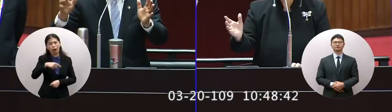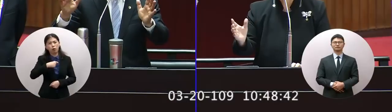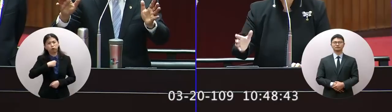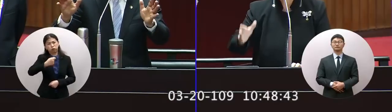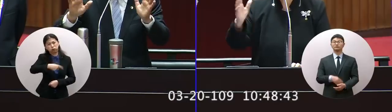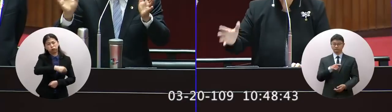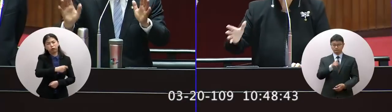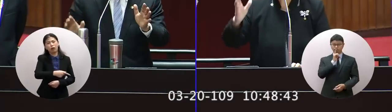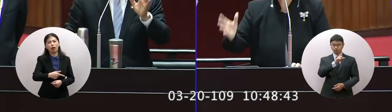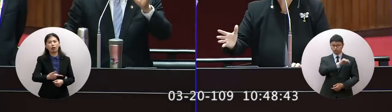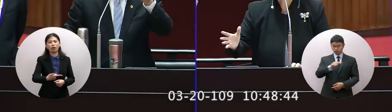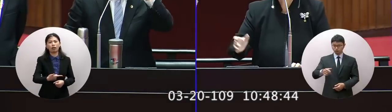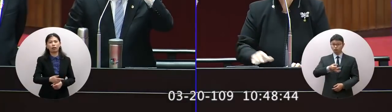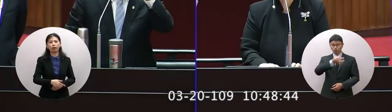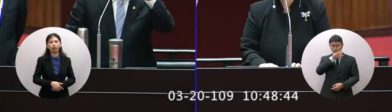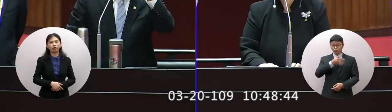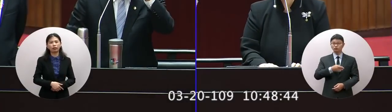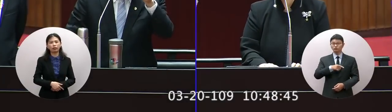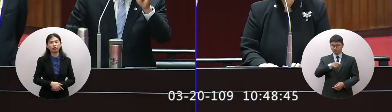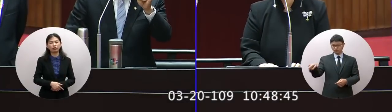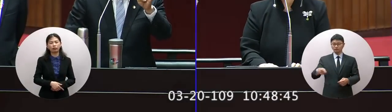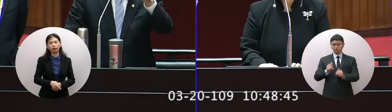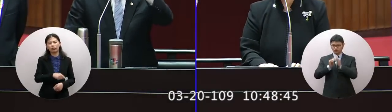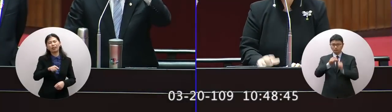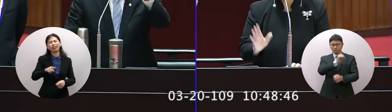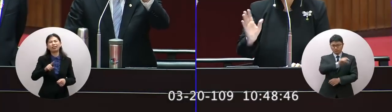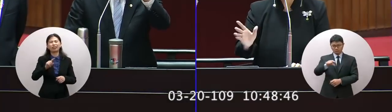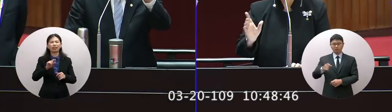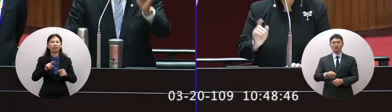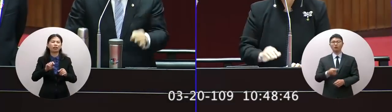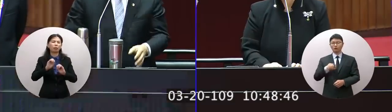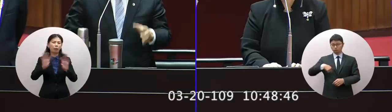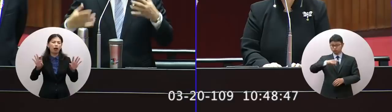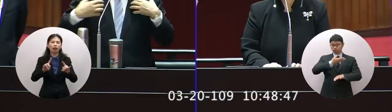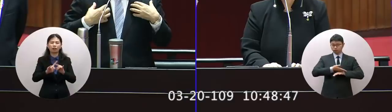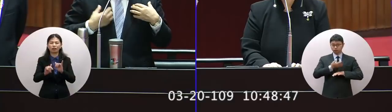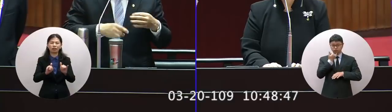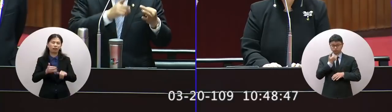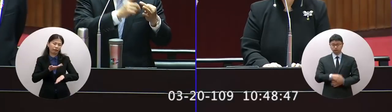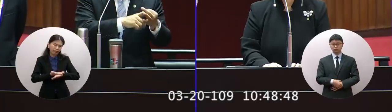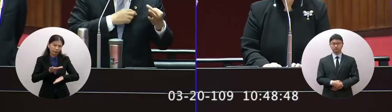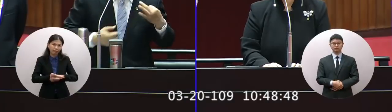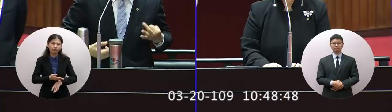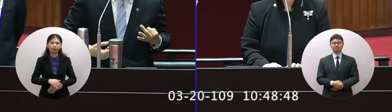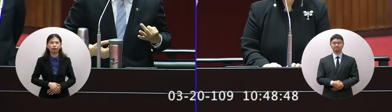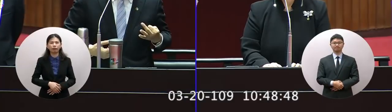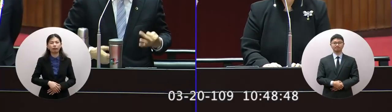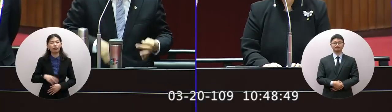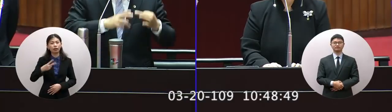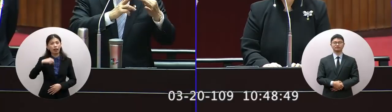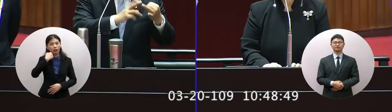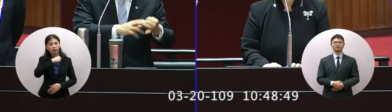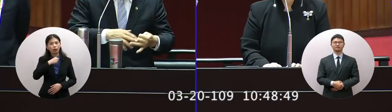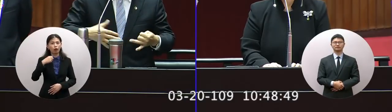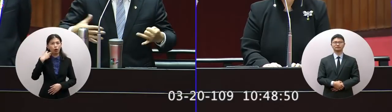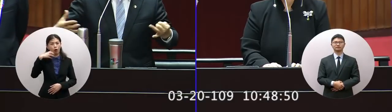你說火太多了盡量不買就放心第二點我們臺灣是水果的王國我們臺灣農